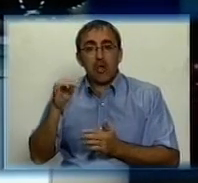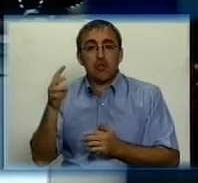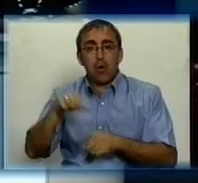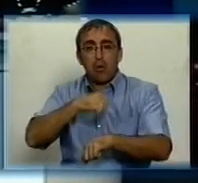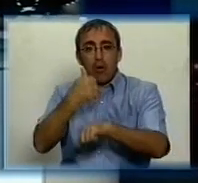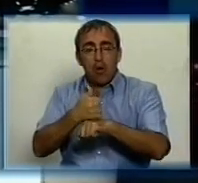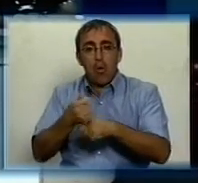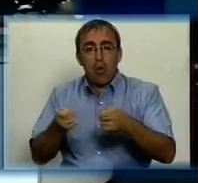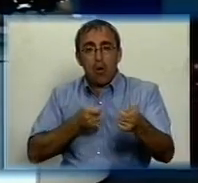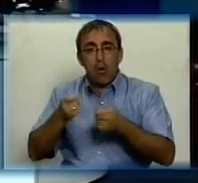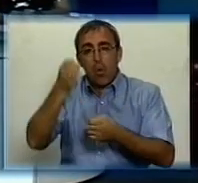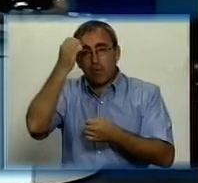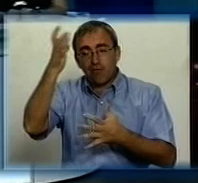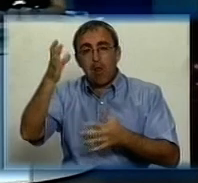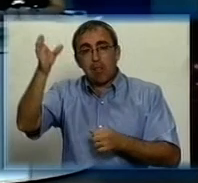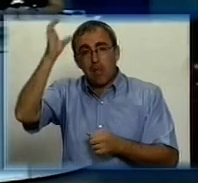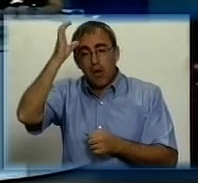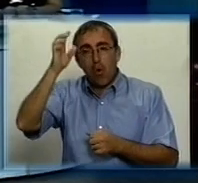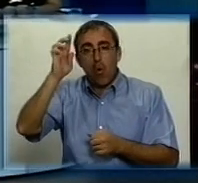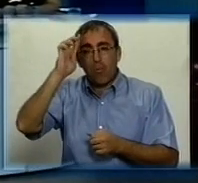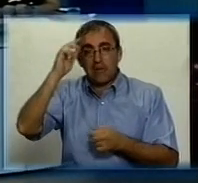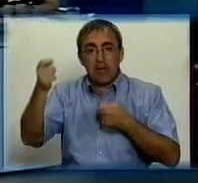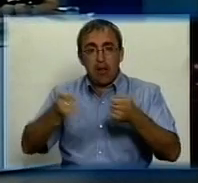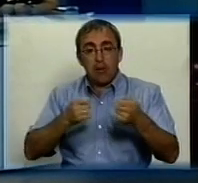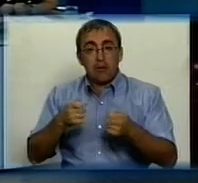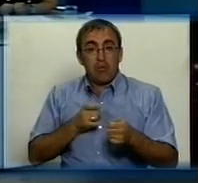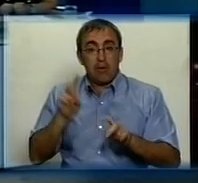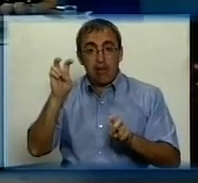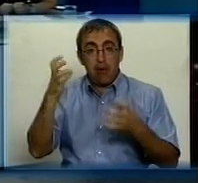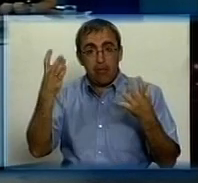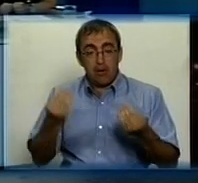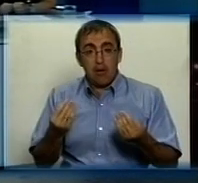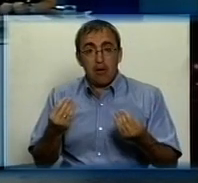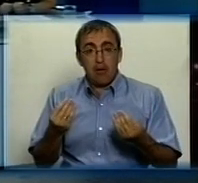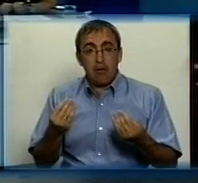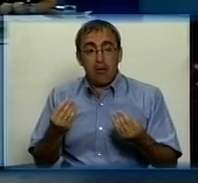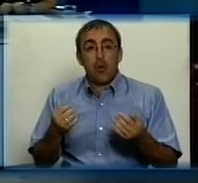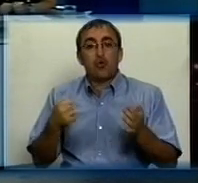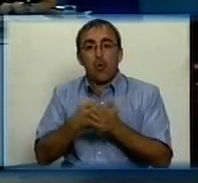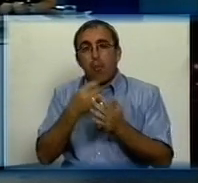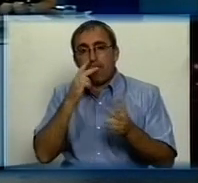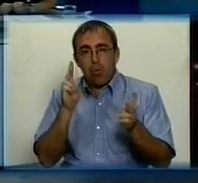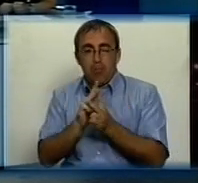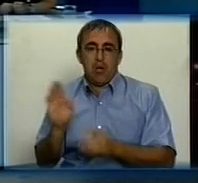начальник управління освіти та науки облдержадміністрації. Такою сьогодні була тема дня. До побачення!